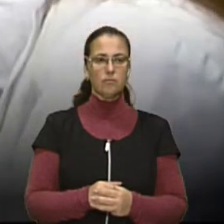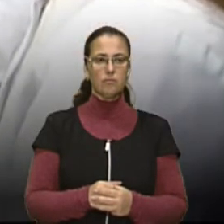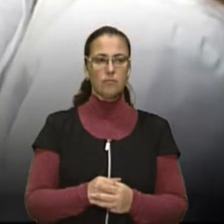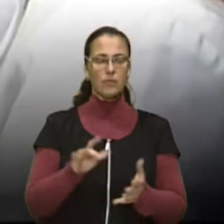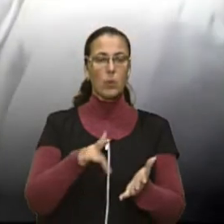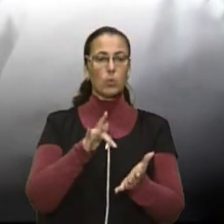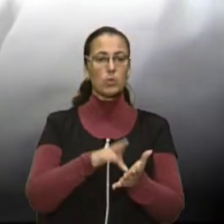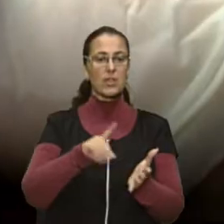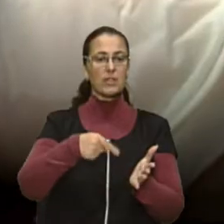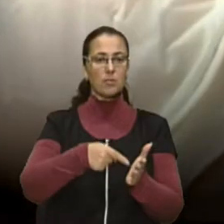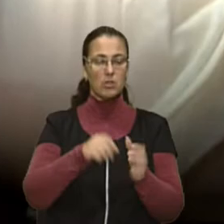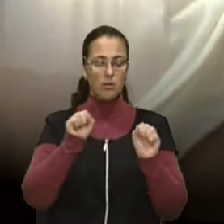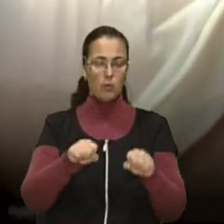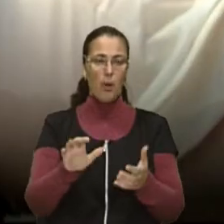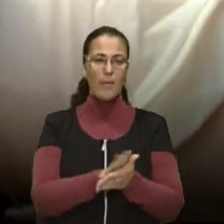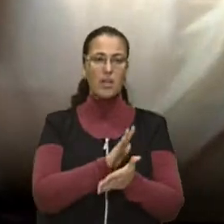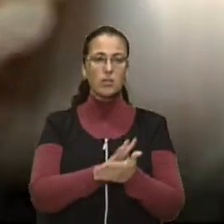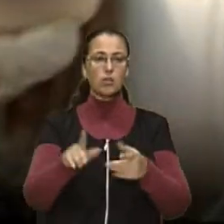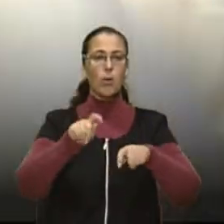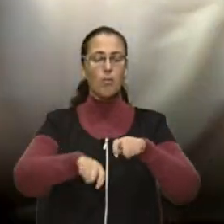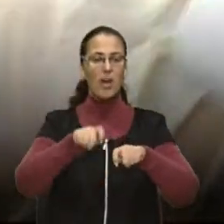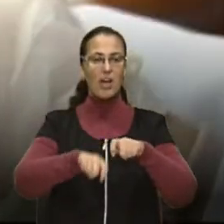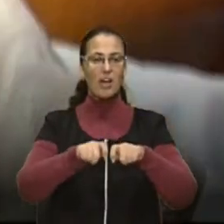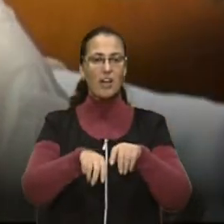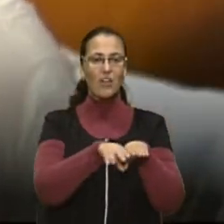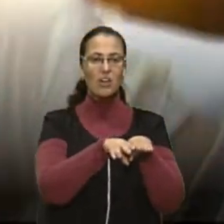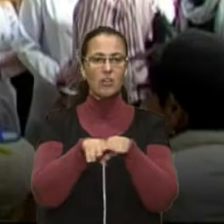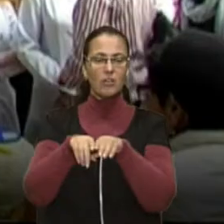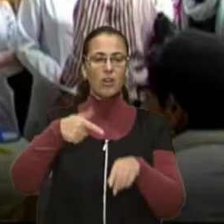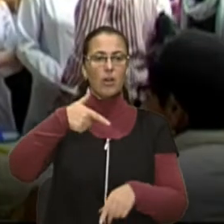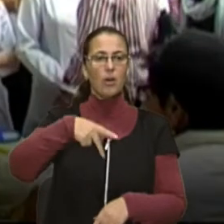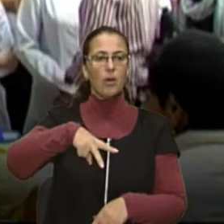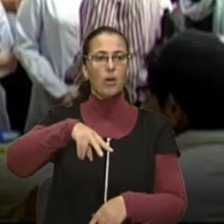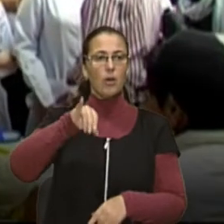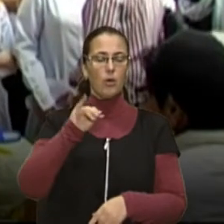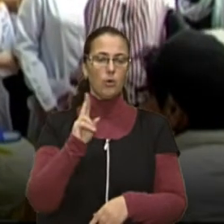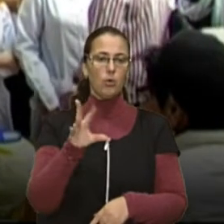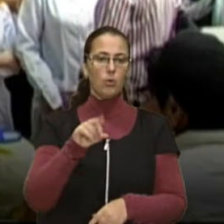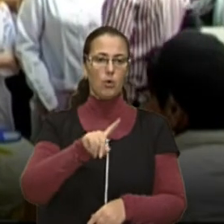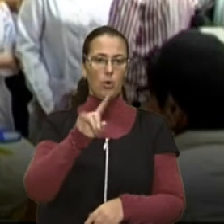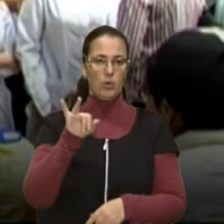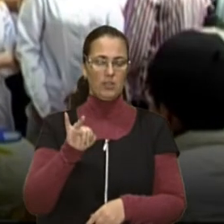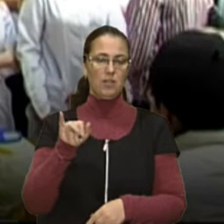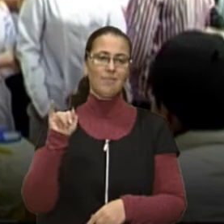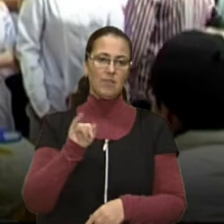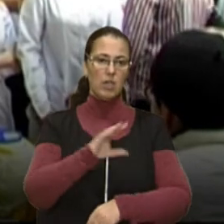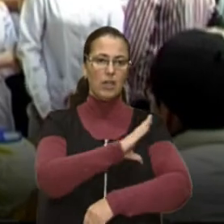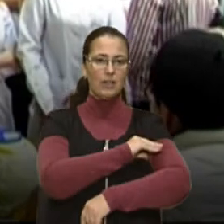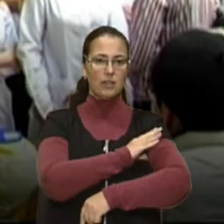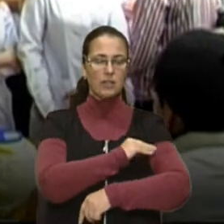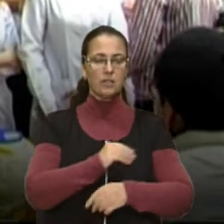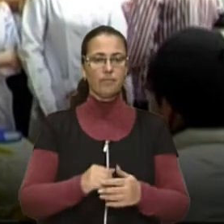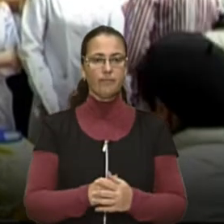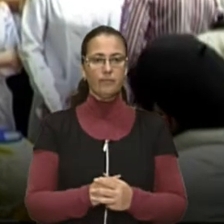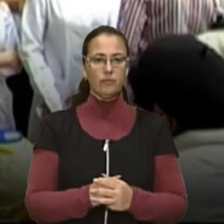У центрі міста можна безкоштовно виміряти рівень глюкози та артеріальний тиск. Люди, які мають підвищену вагу, які мають